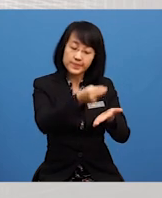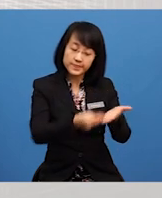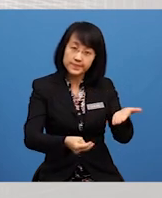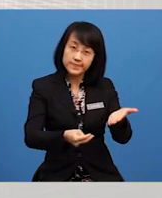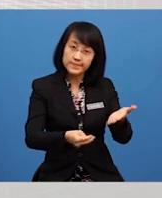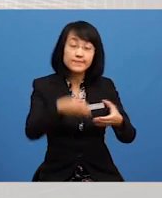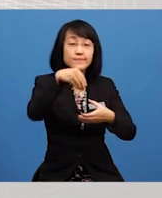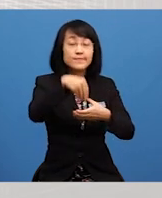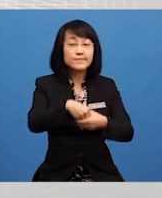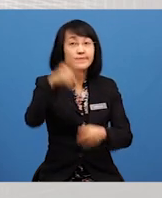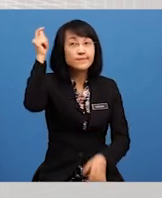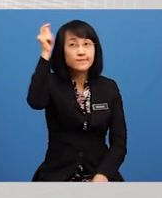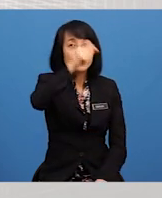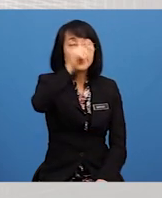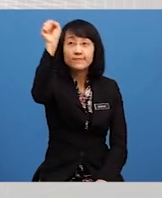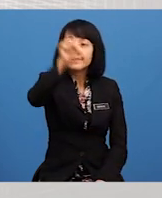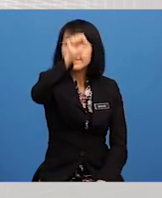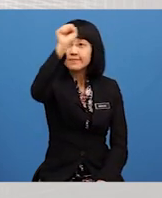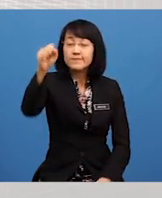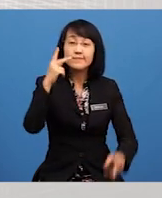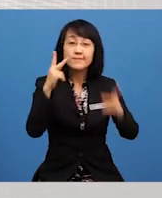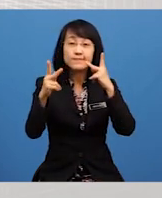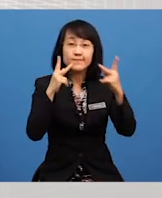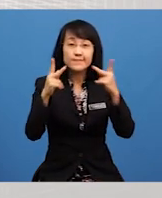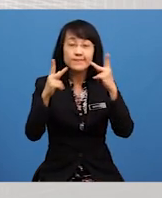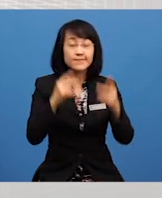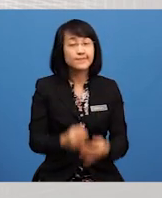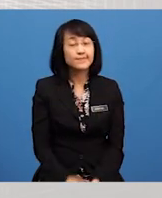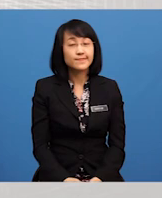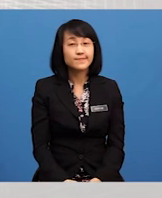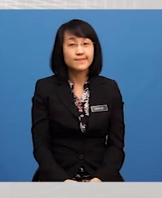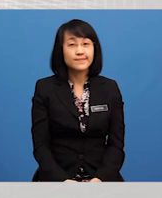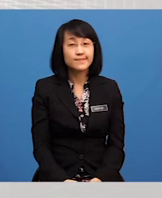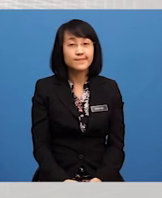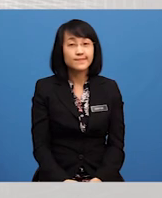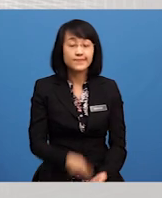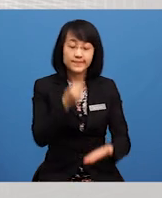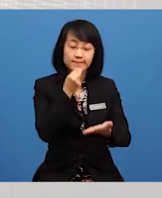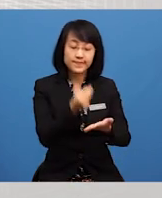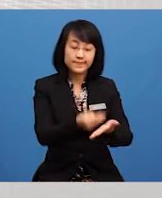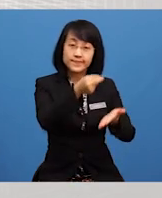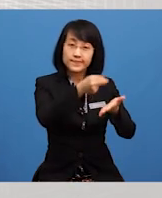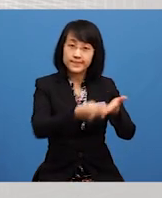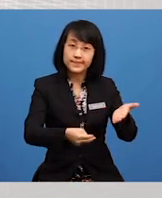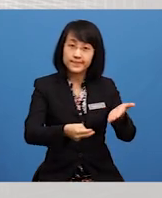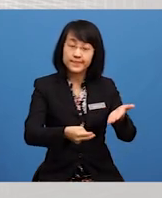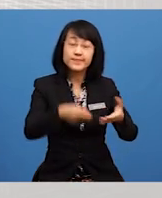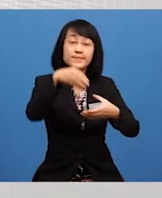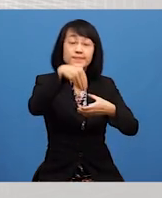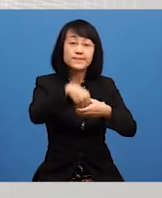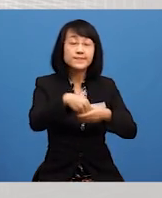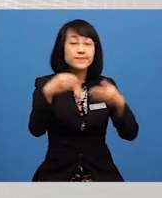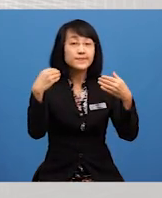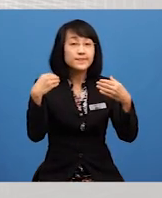ini. Mari kita lihat siapa yang kena. Nilai yang terdapat dalam teka silang kata